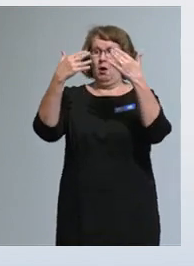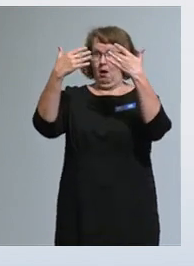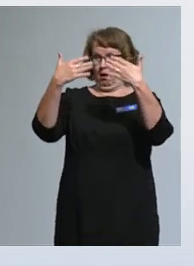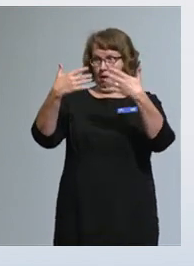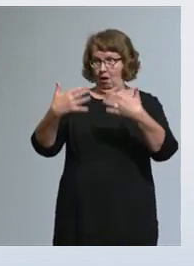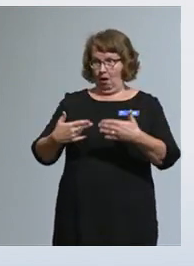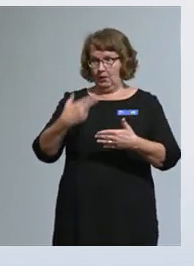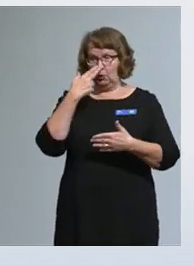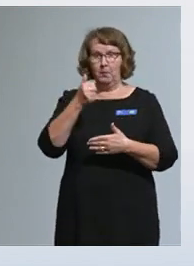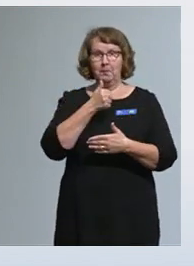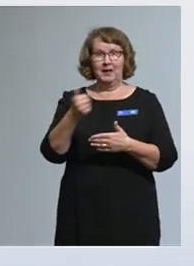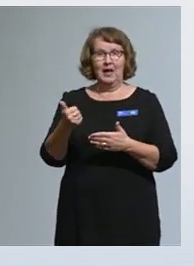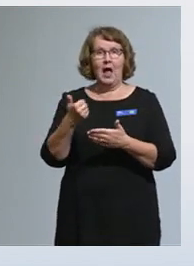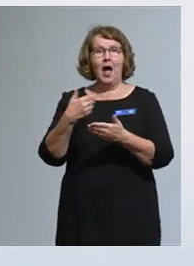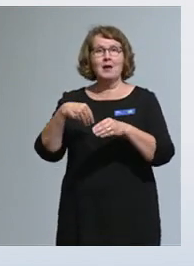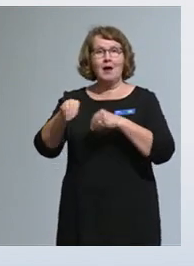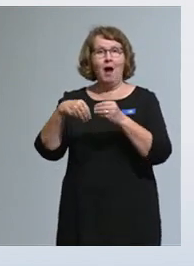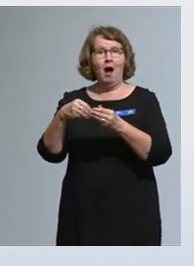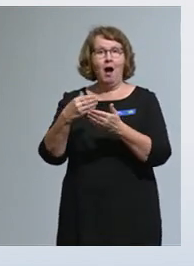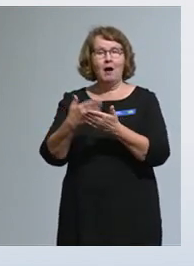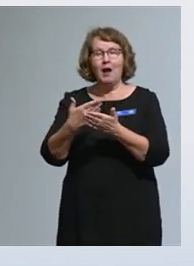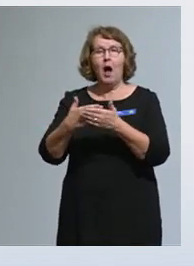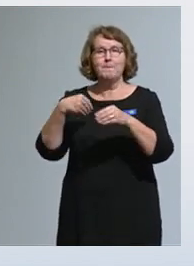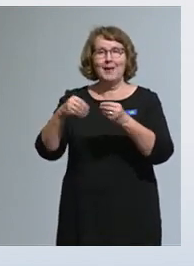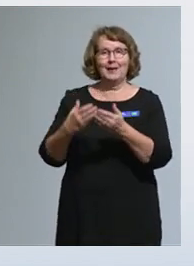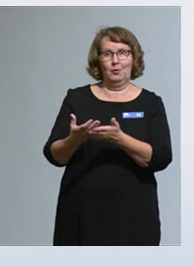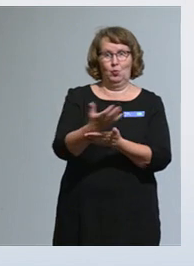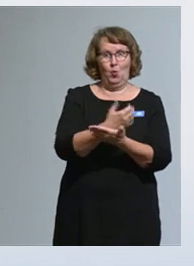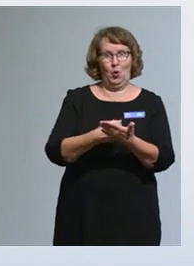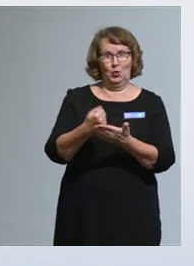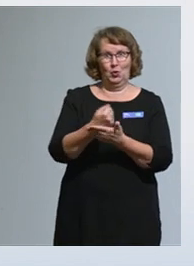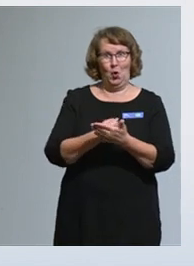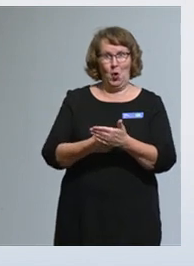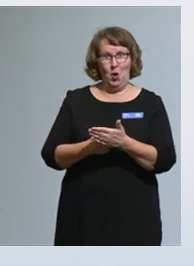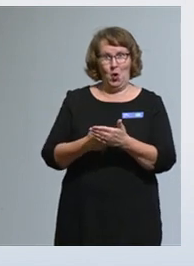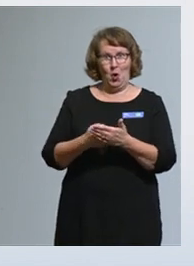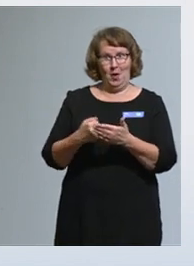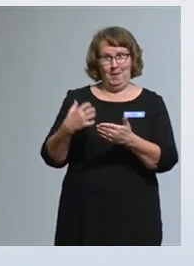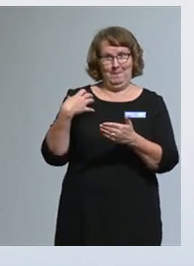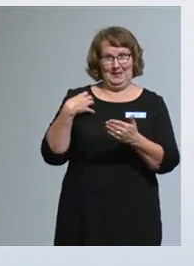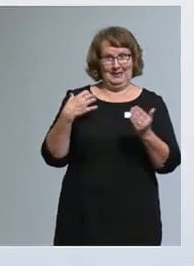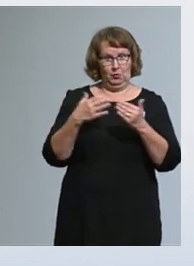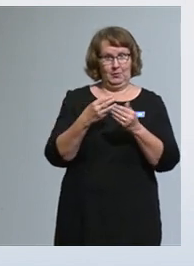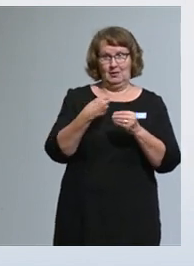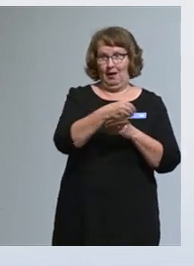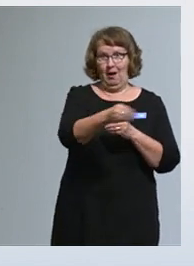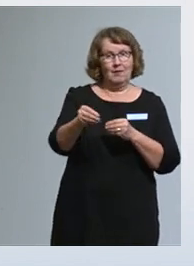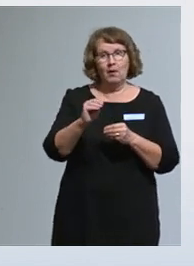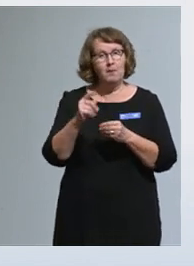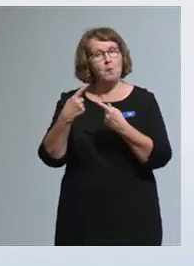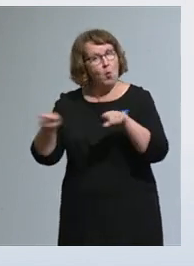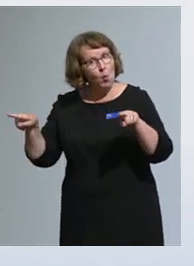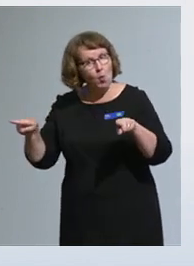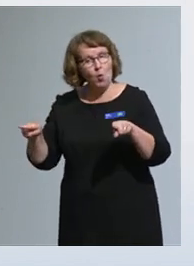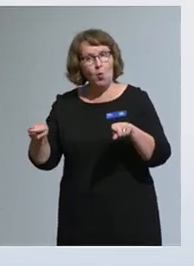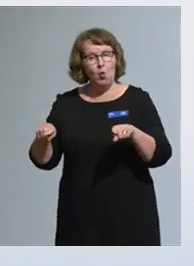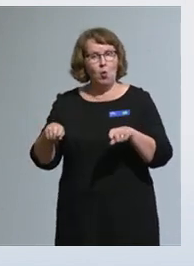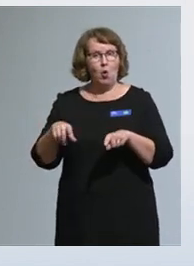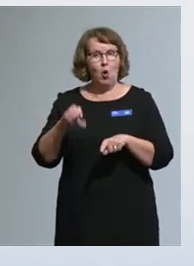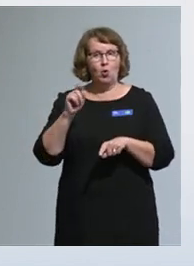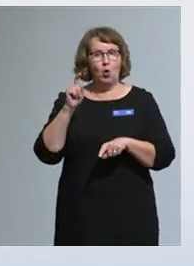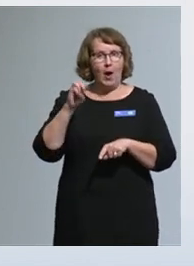ei pelkästään rahapelituottoja jakavat ministeriöt ja järjestöille avustuksia, eli OKM, STM ja